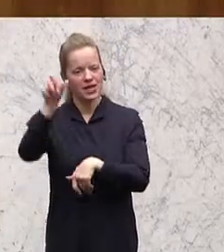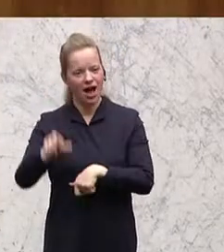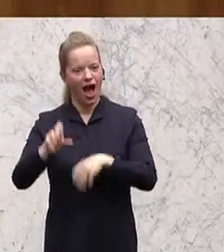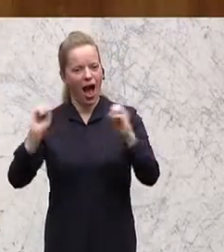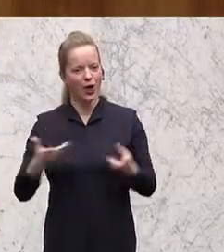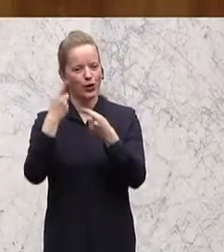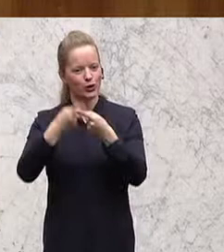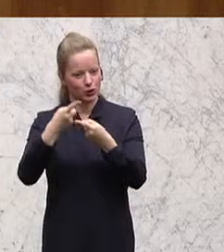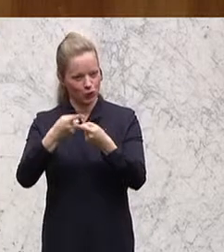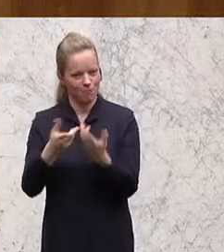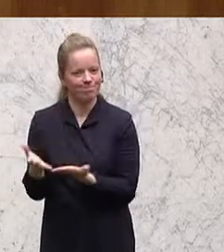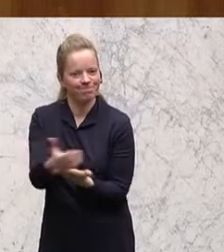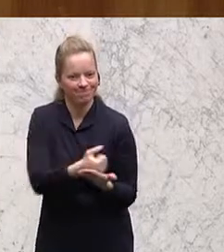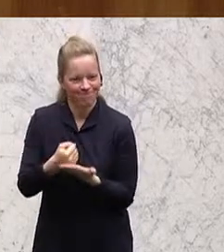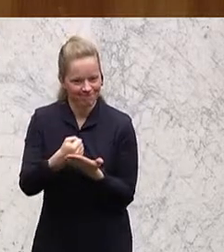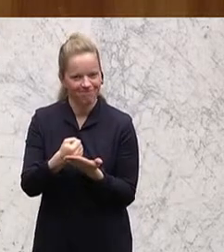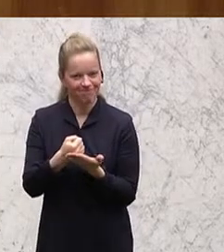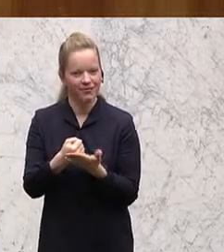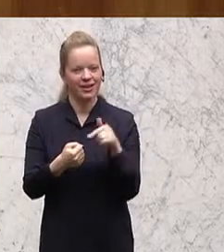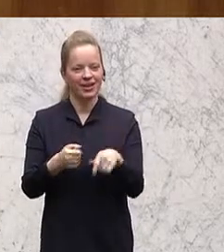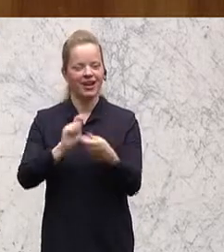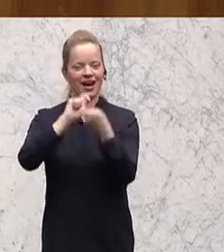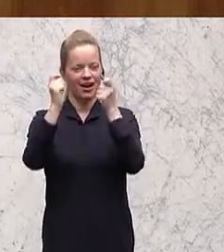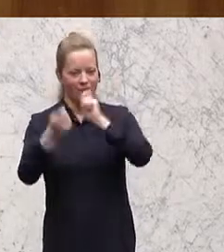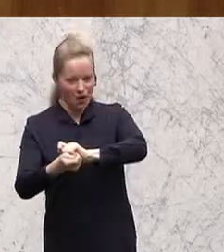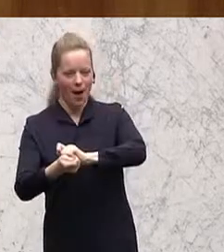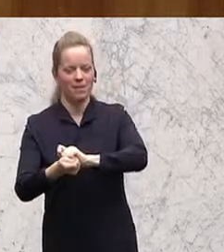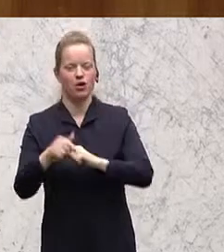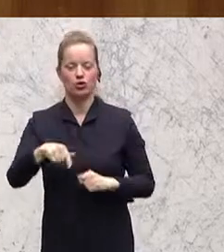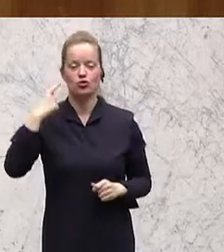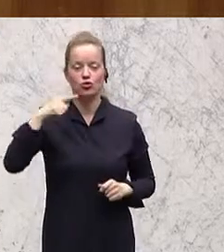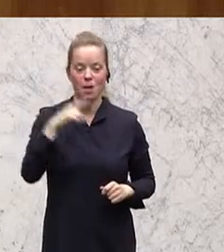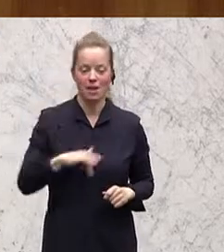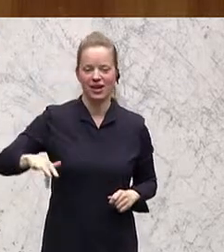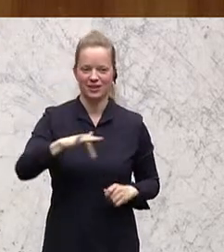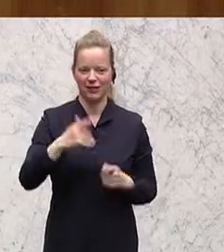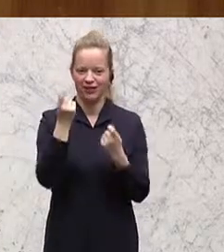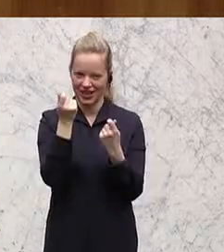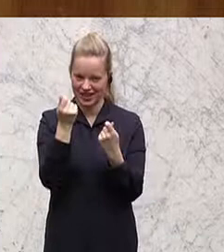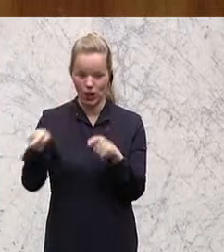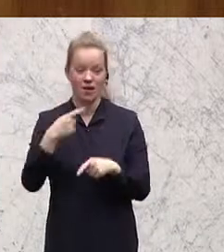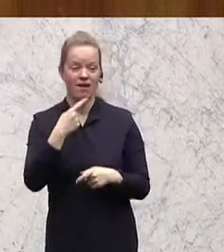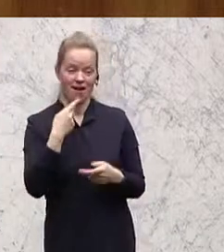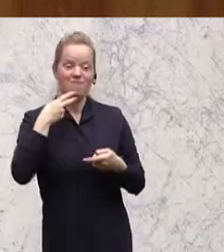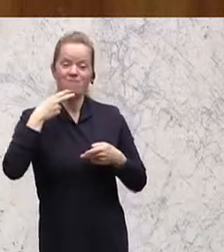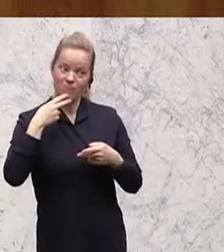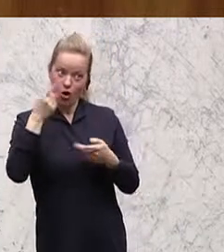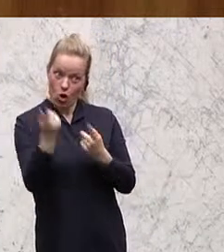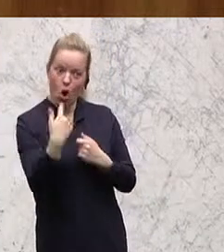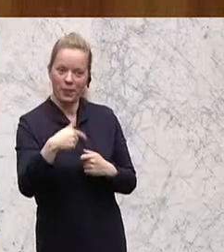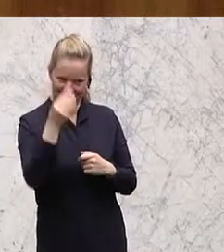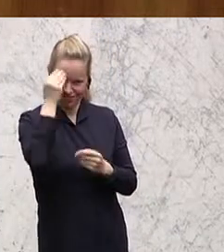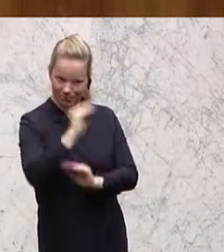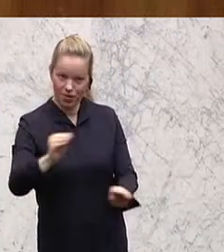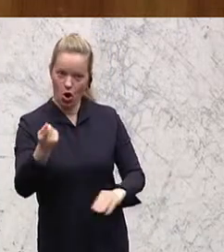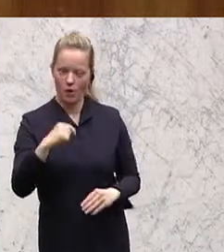und gestern eine Reform der Hochschulfinanzierung hin zu einer Studienplatzfinanzierung angekündigt hat. Das freut mich sehr. Das Wort Studienplatzfinanzierung